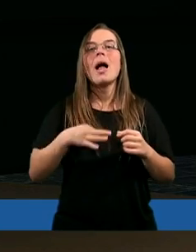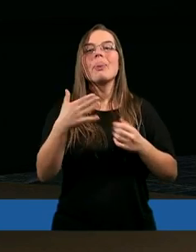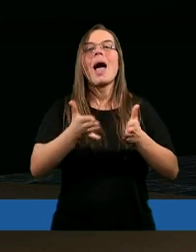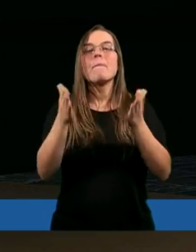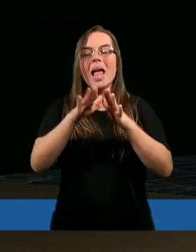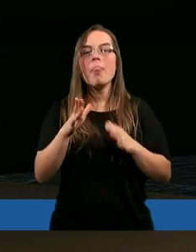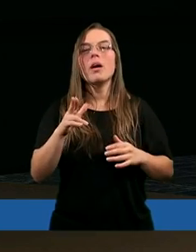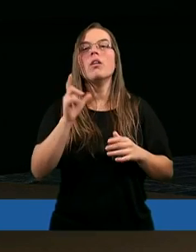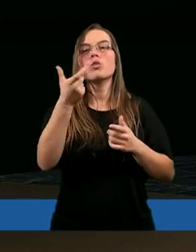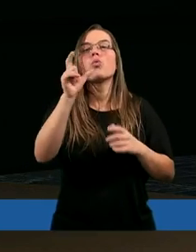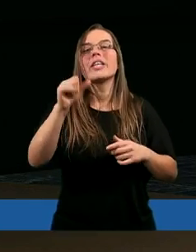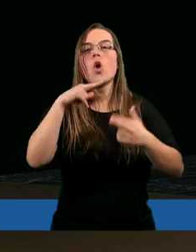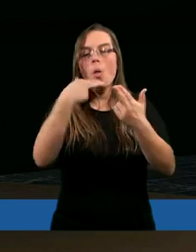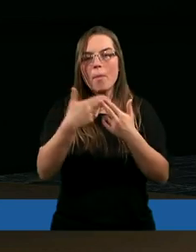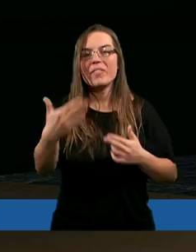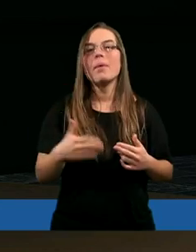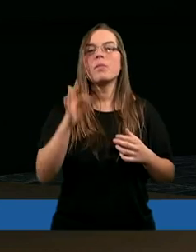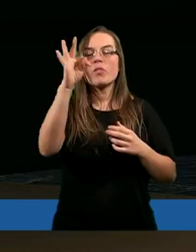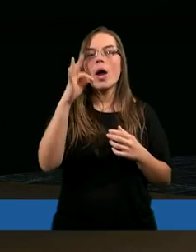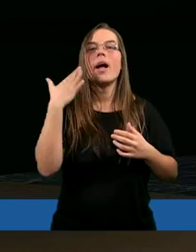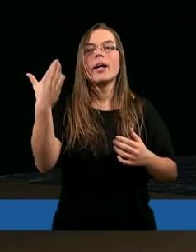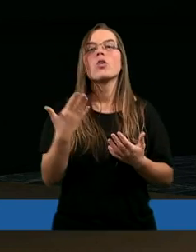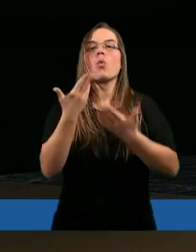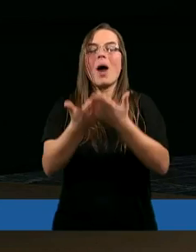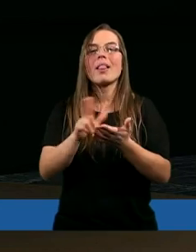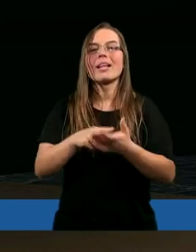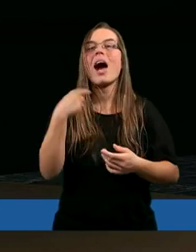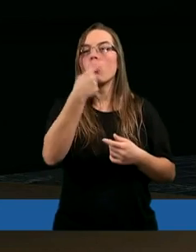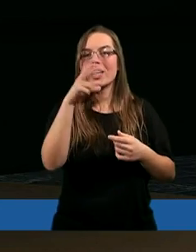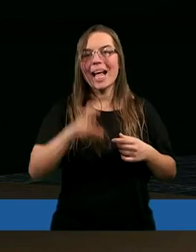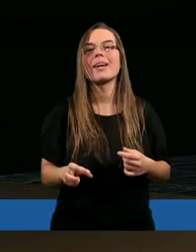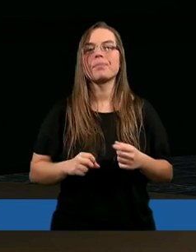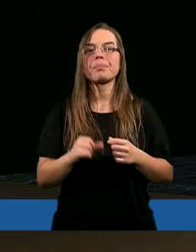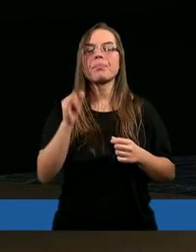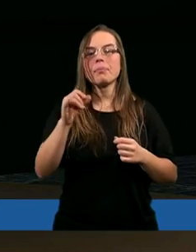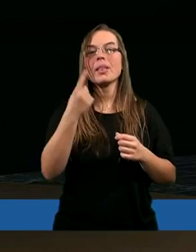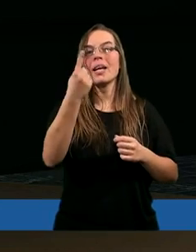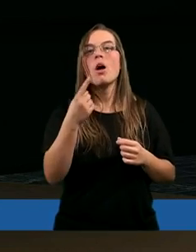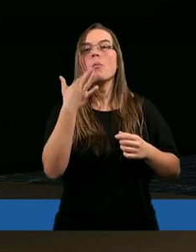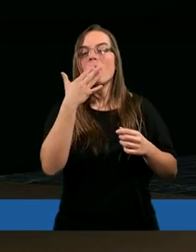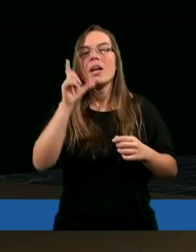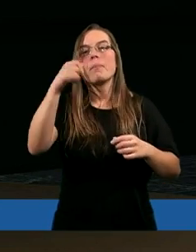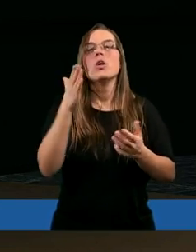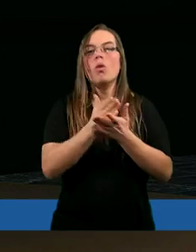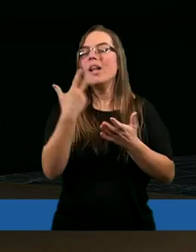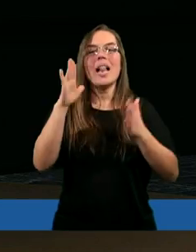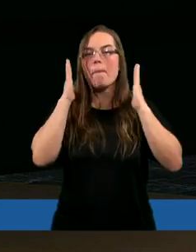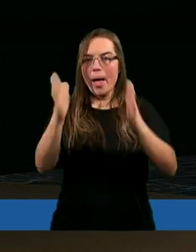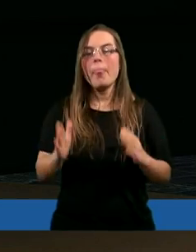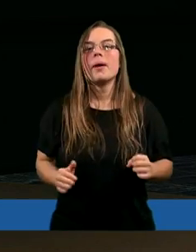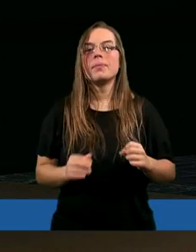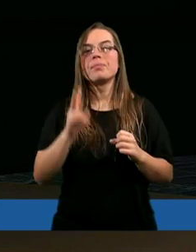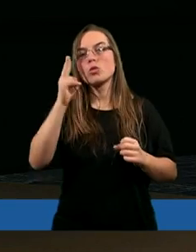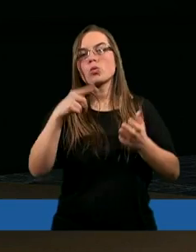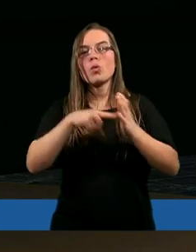nędzny, cóż Ci odpowiem? Swoją rękę kładę na ustach. Raz mówiłem i już nie będę,